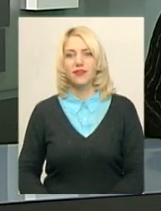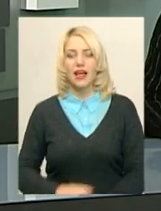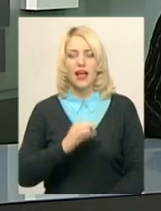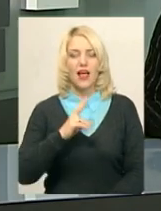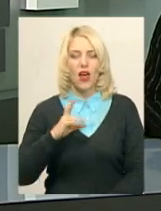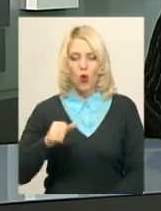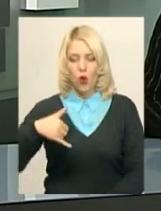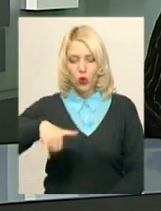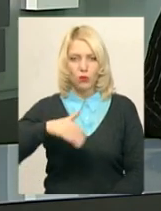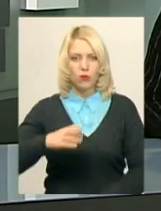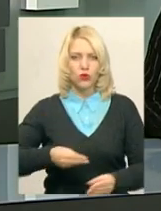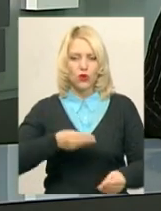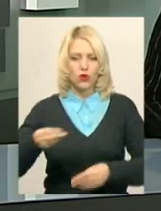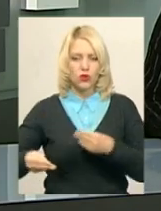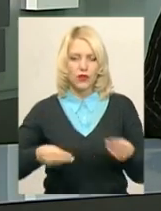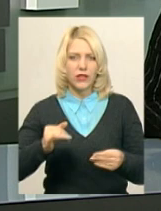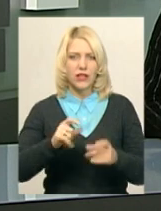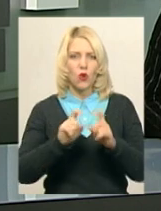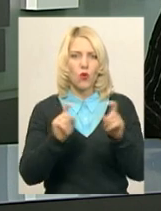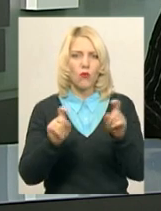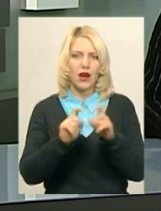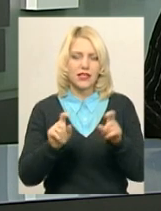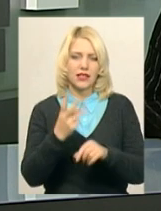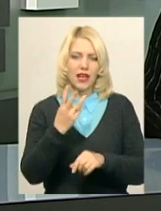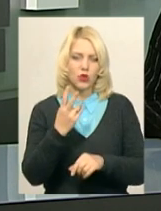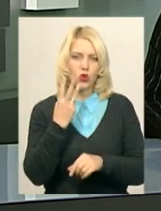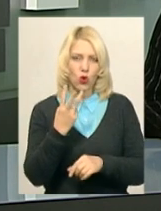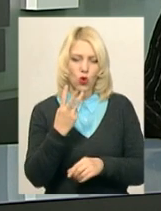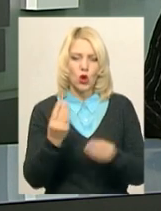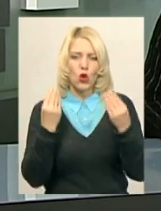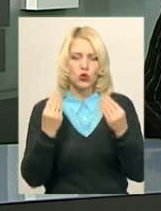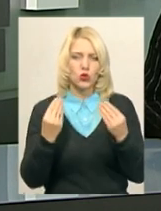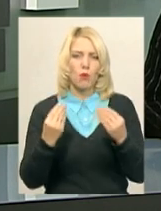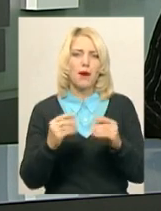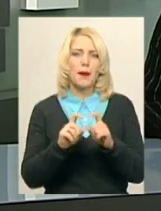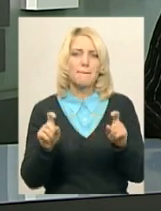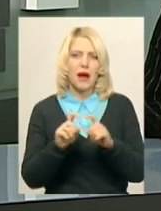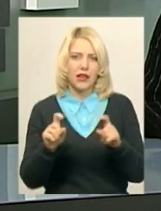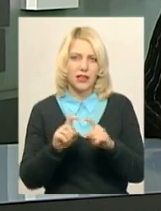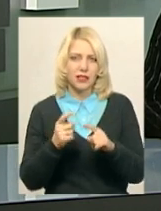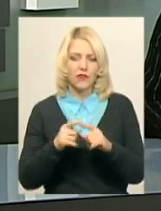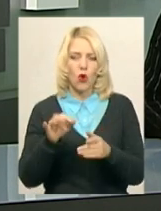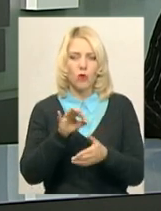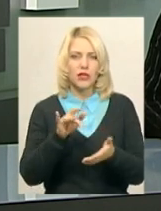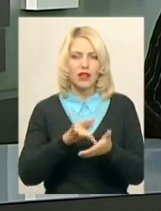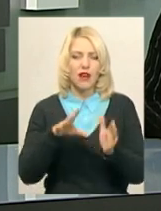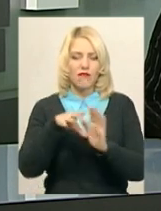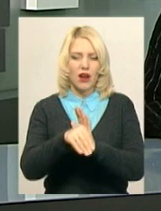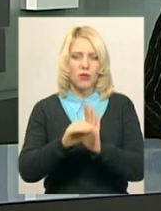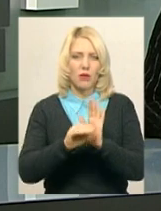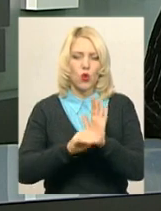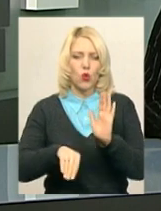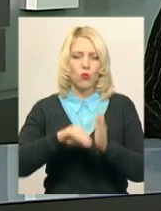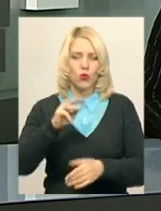Екоторбоєру здаватимуть у мережах трьох супермаркетів та трьох торгових мережах місцевих виробників обласного центру в рамках програми